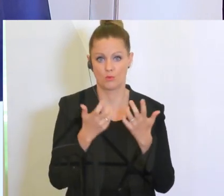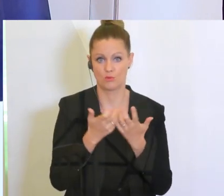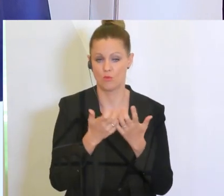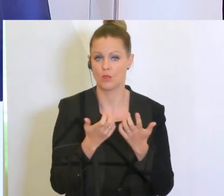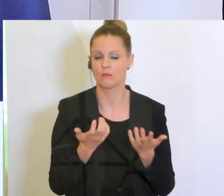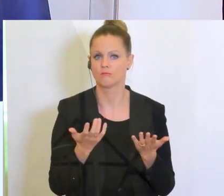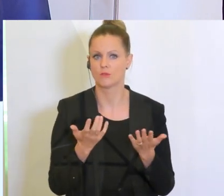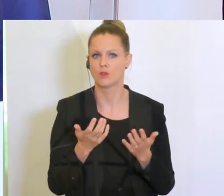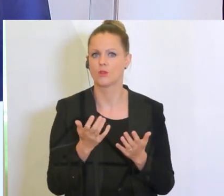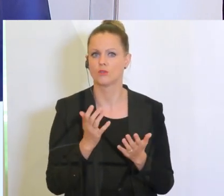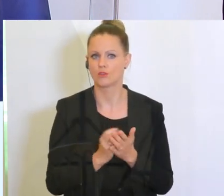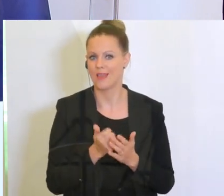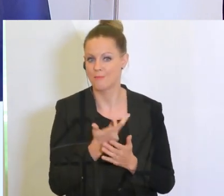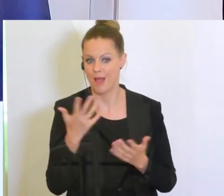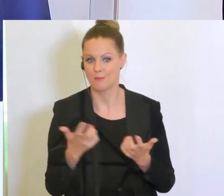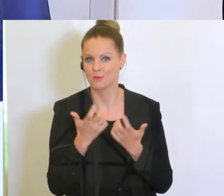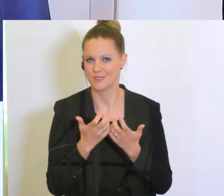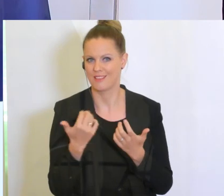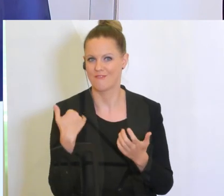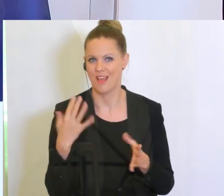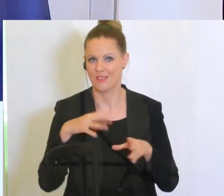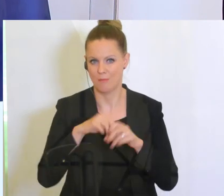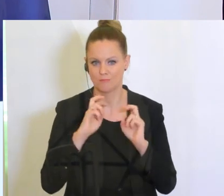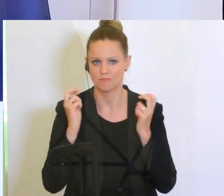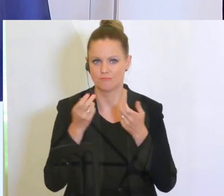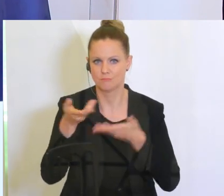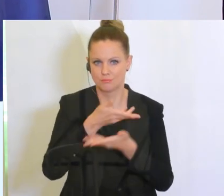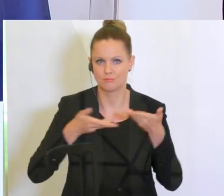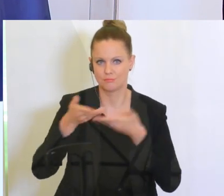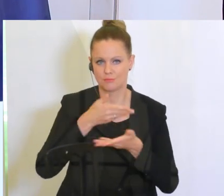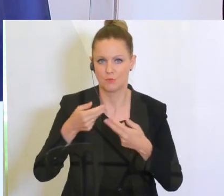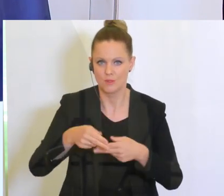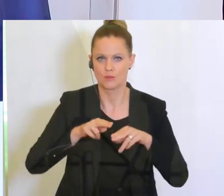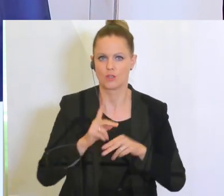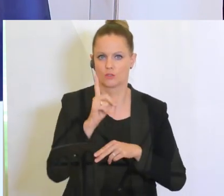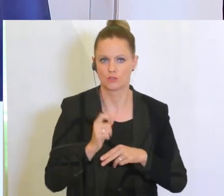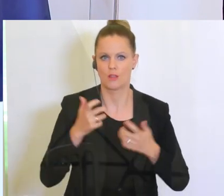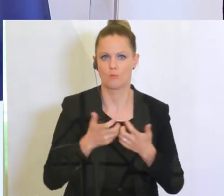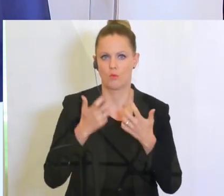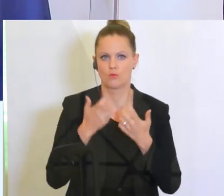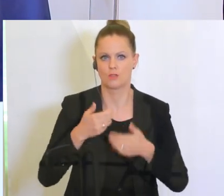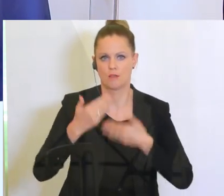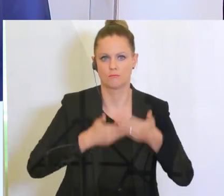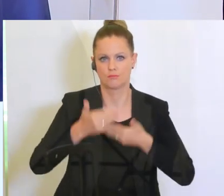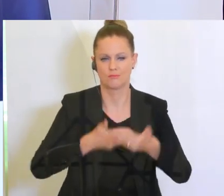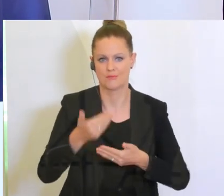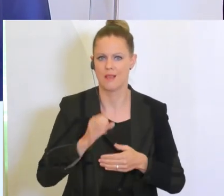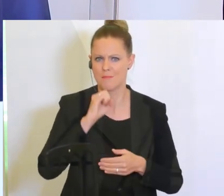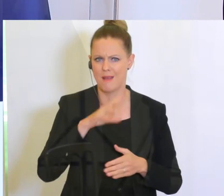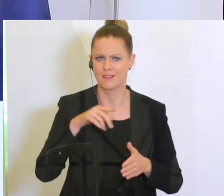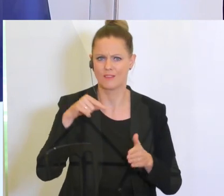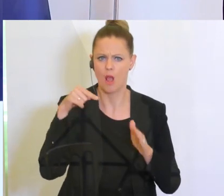einige Produzenten heute dabei gehabt, dass diese Produktionen wieder rasch aufgenommen werden, denn wir wollen keine Lücke